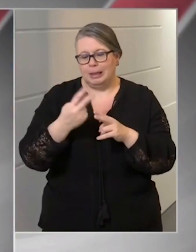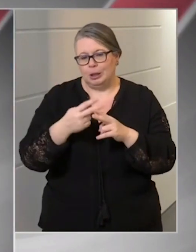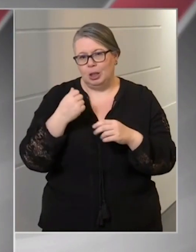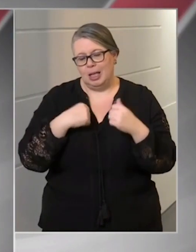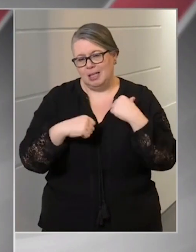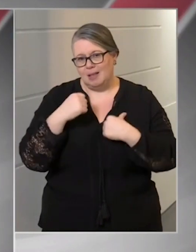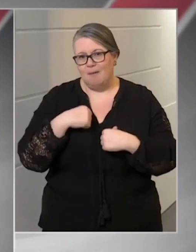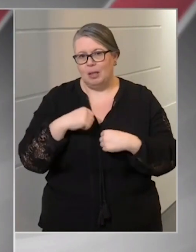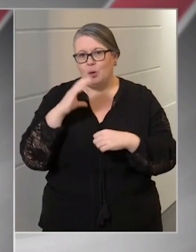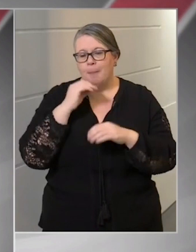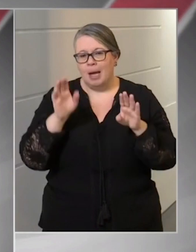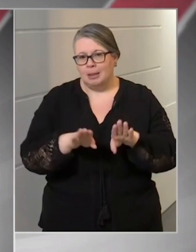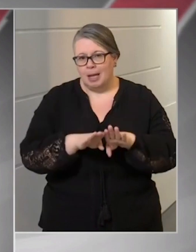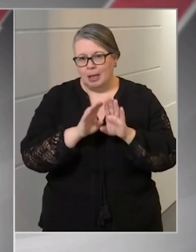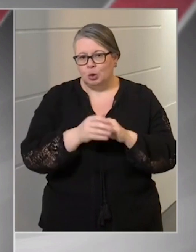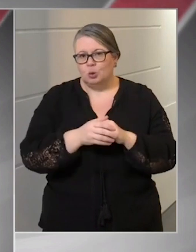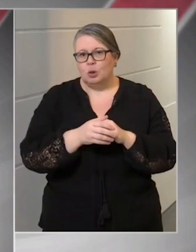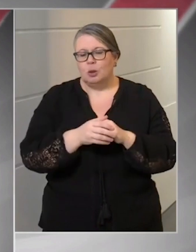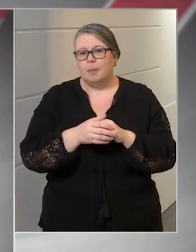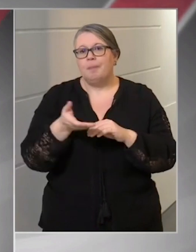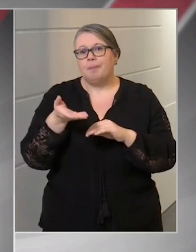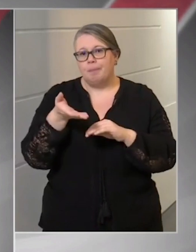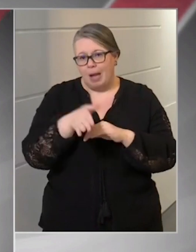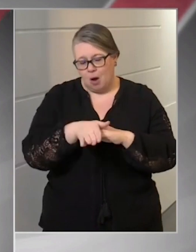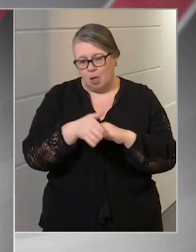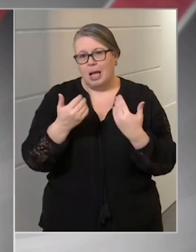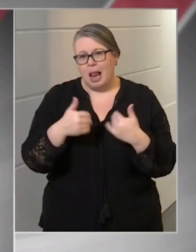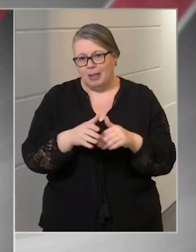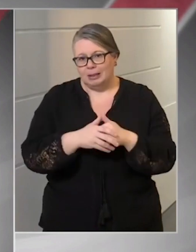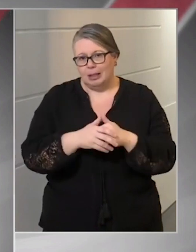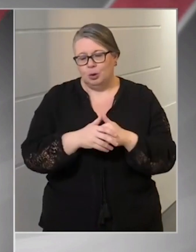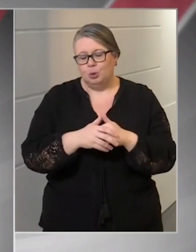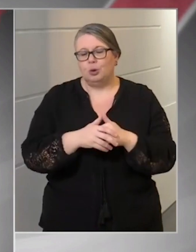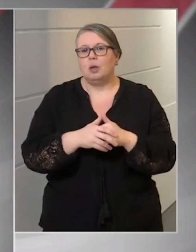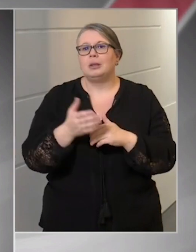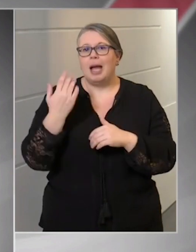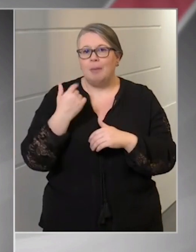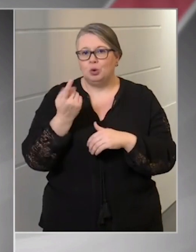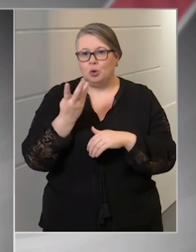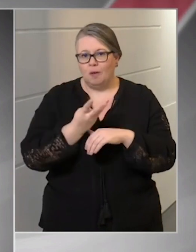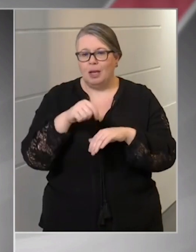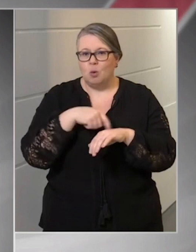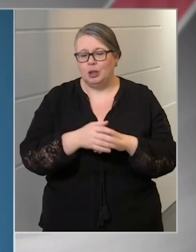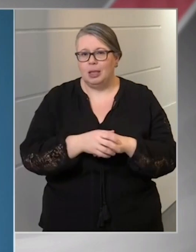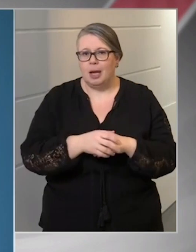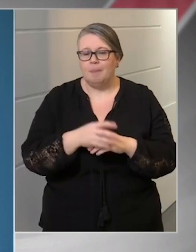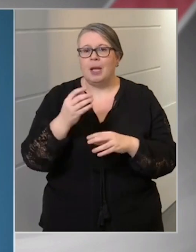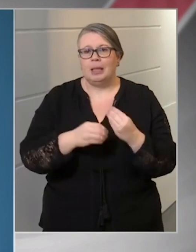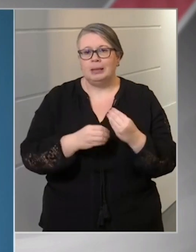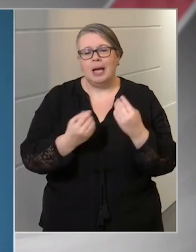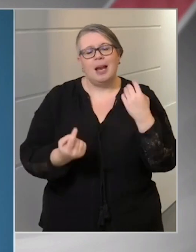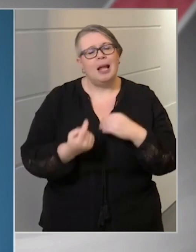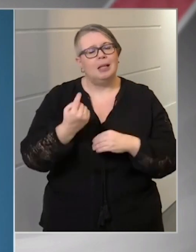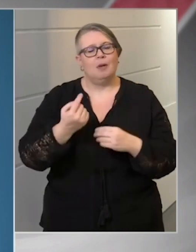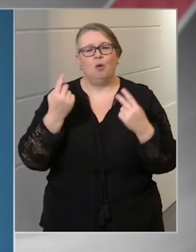lélegeztetőgépen. Azzal is számolni kell, hogy a kórházban az ápolási idő több hetet vesz igénybe egy betegnél, erre pedig